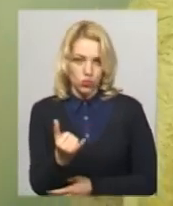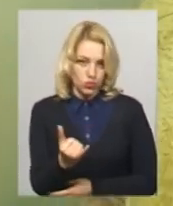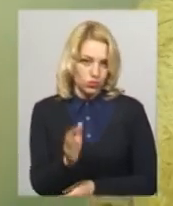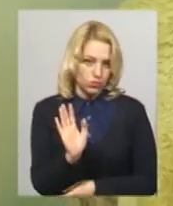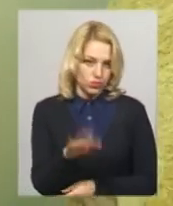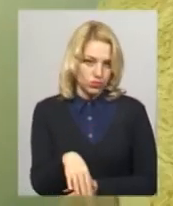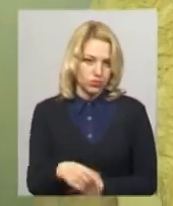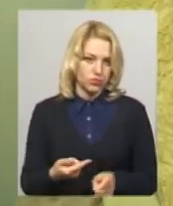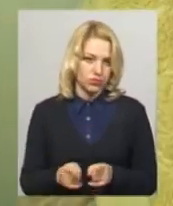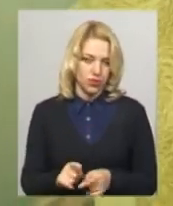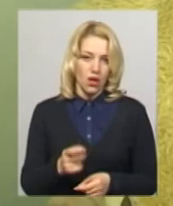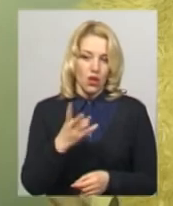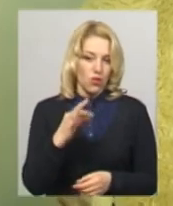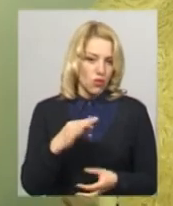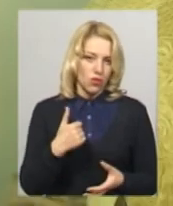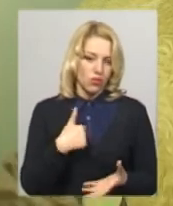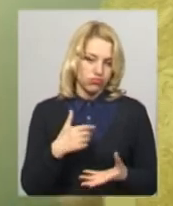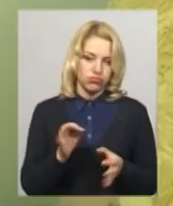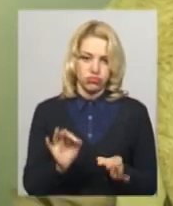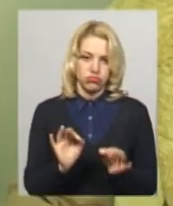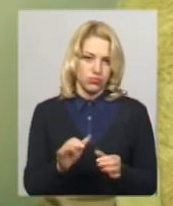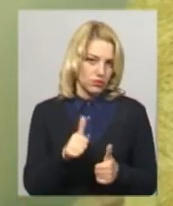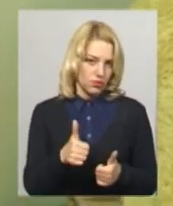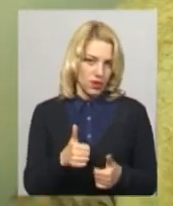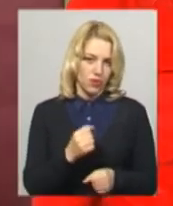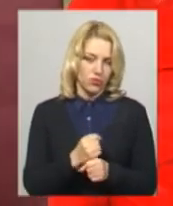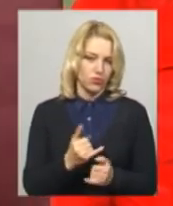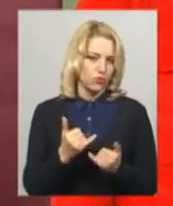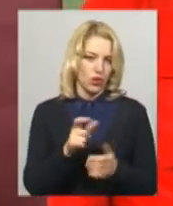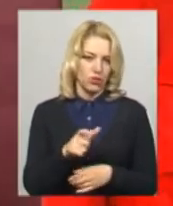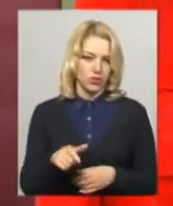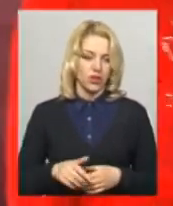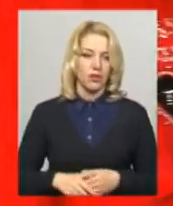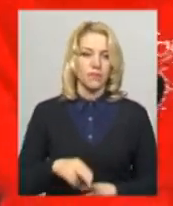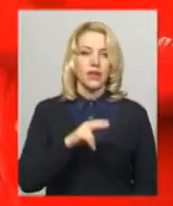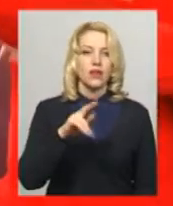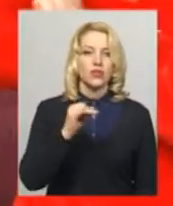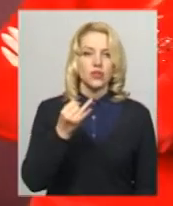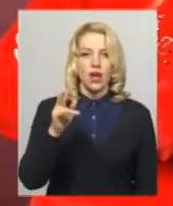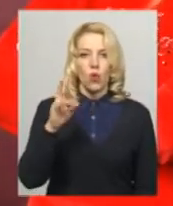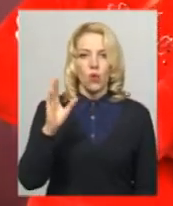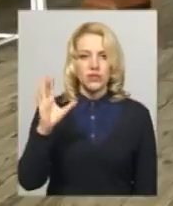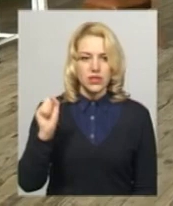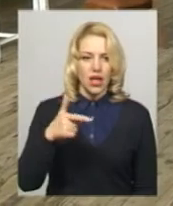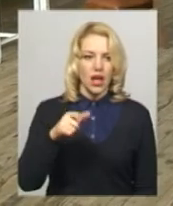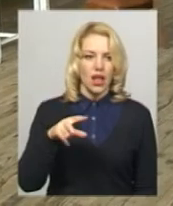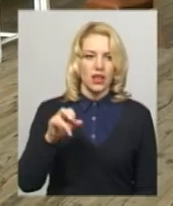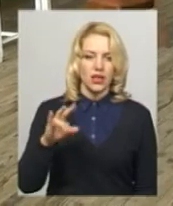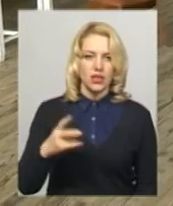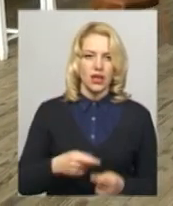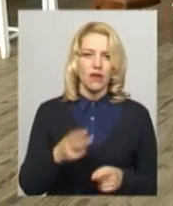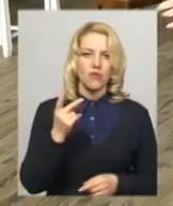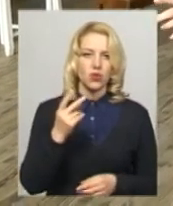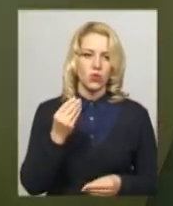столу, там, якесь брання, але ж, так, як, добре, я все роблю для людей. Галина Чайковська у постановці Ореста Пастуха в друге грає